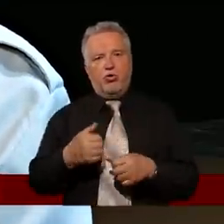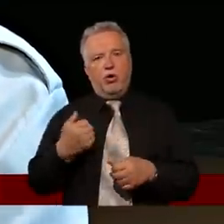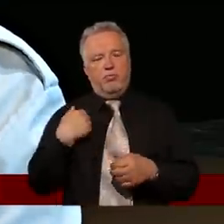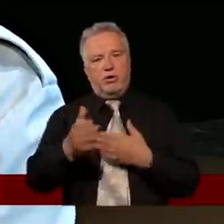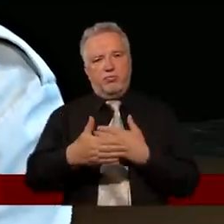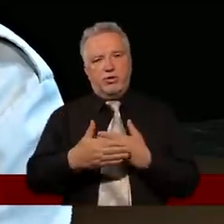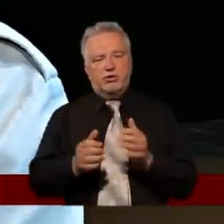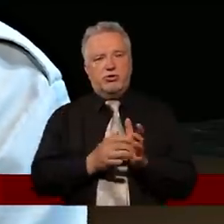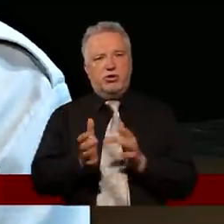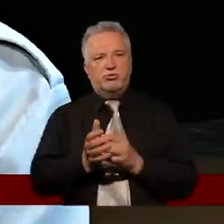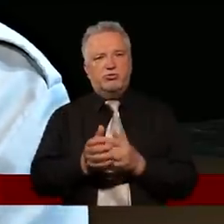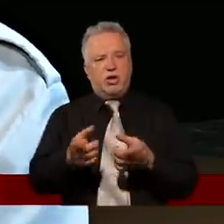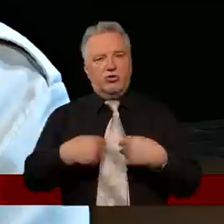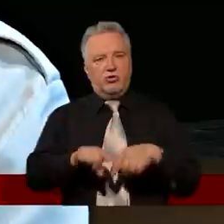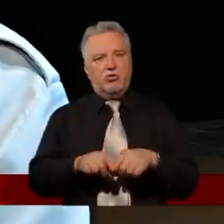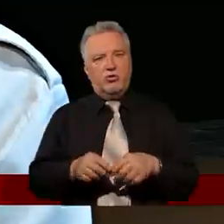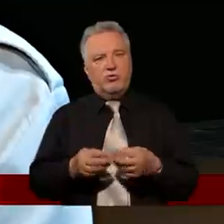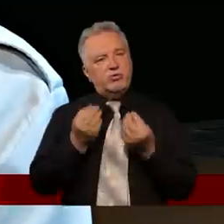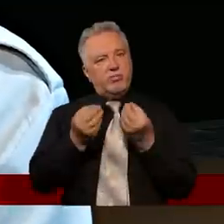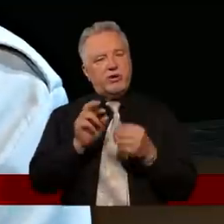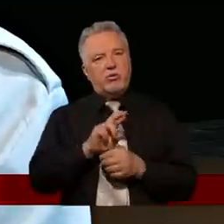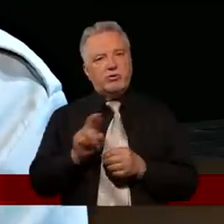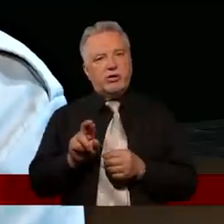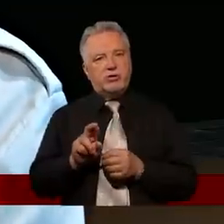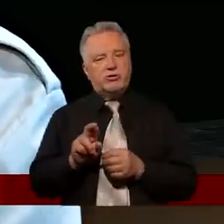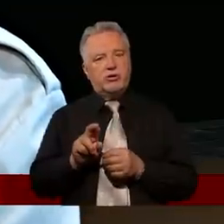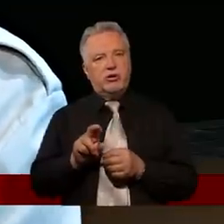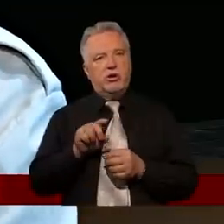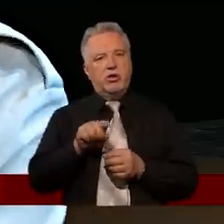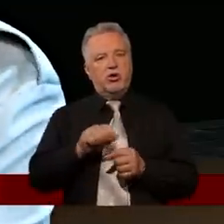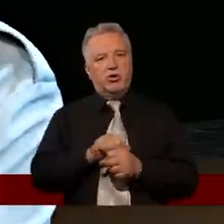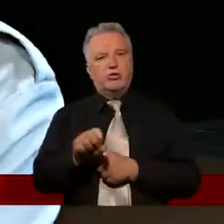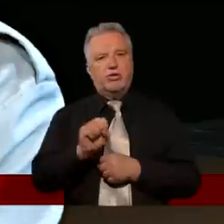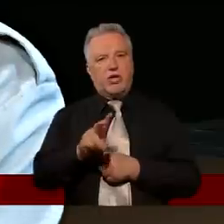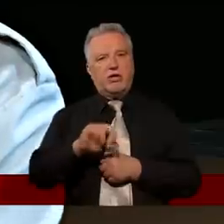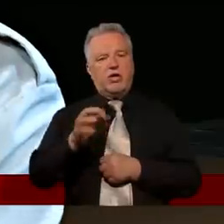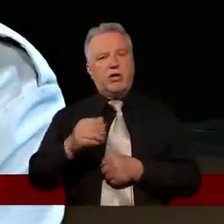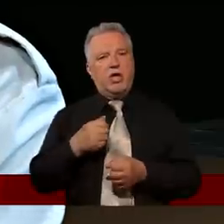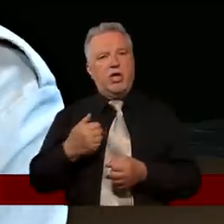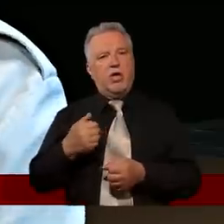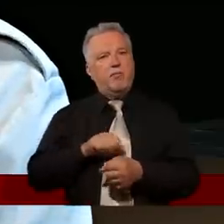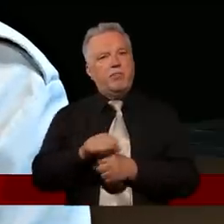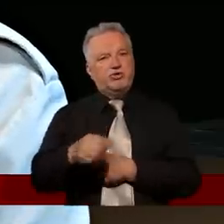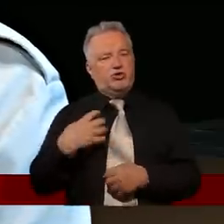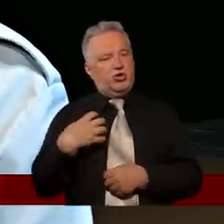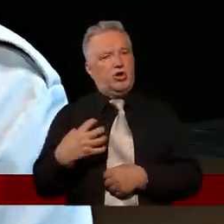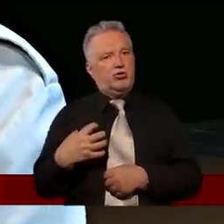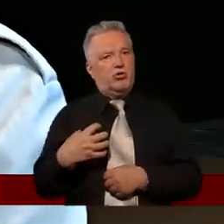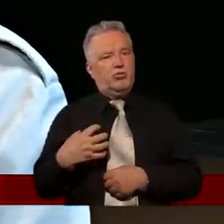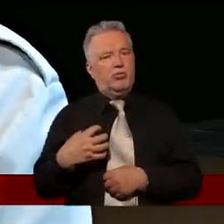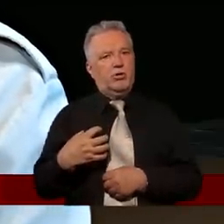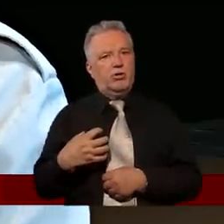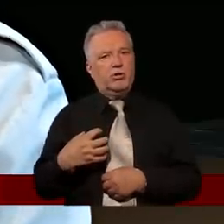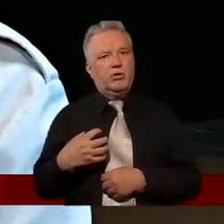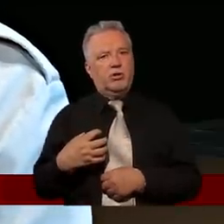blisko Pana Jezusa i dokonuje tak niezwykłych rzeczy, sprawia, że to jest tak, jak być tym dyrektorem troszeczkę. I w pewnym momencie to